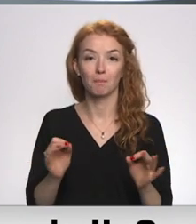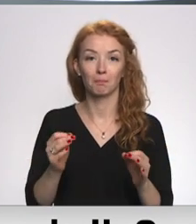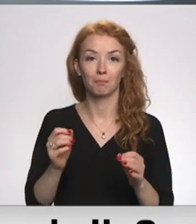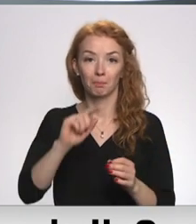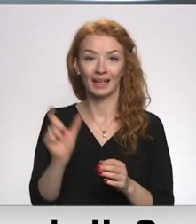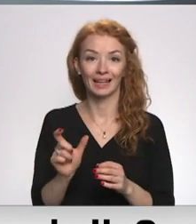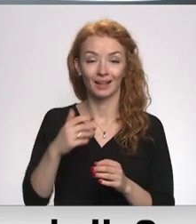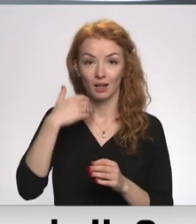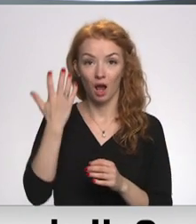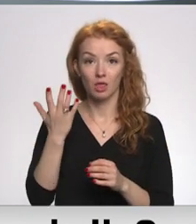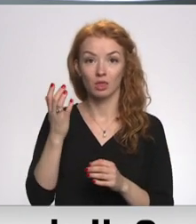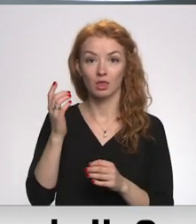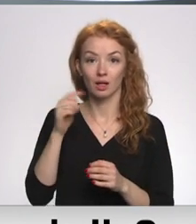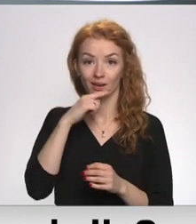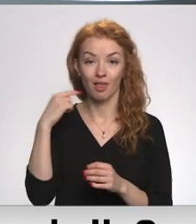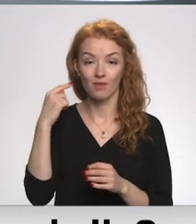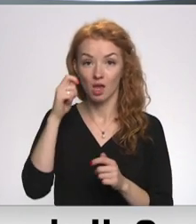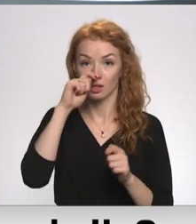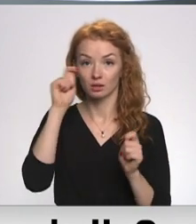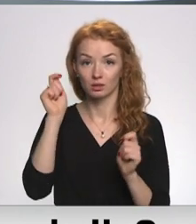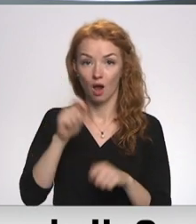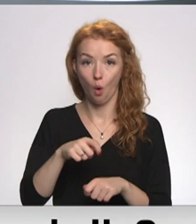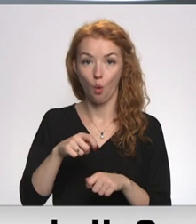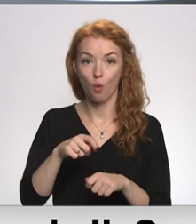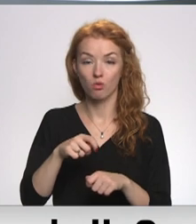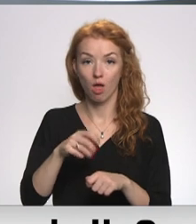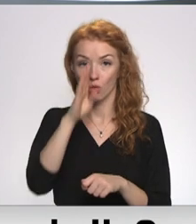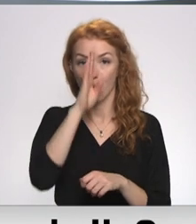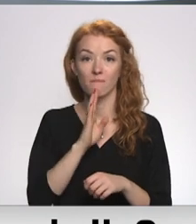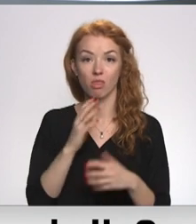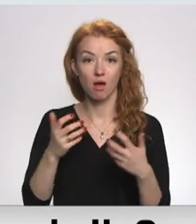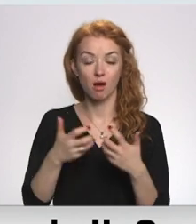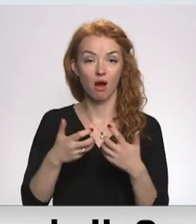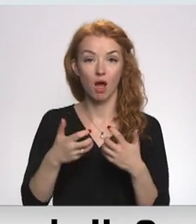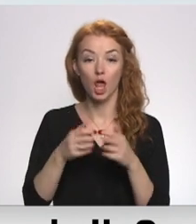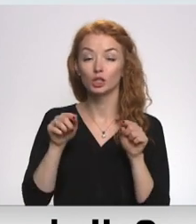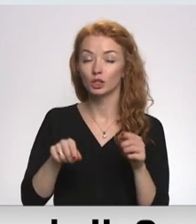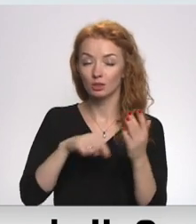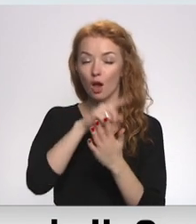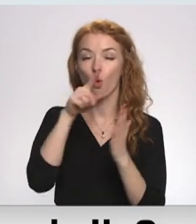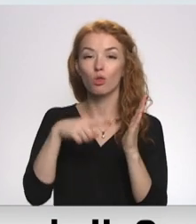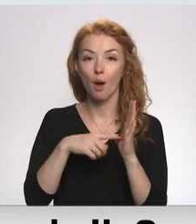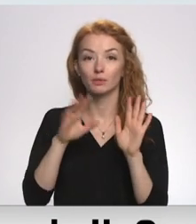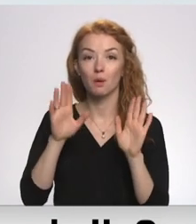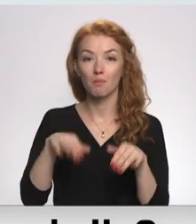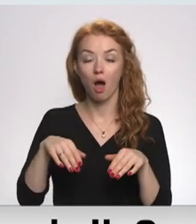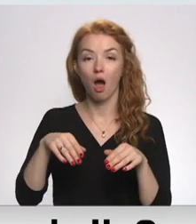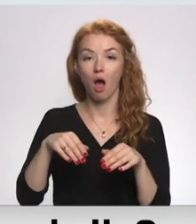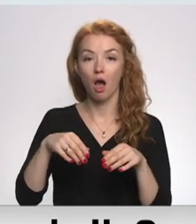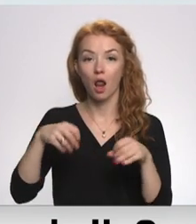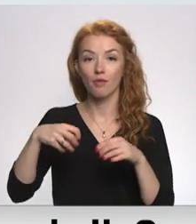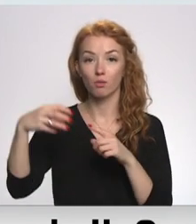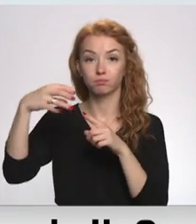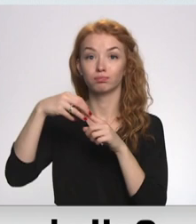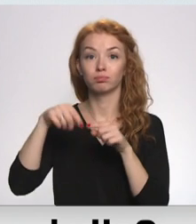kad kodoli valsts zaudē izšķirīgi karu, šis jautājums par kodoli ieročiem būs